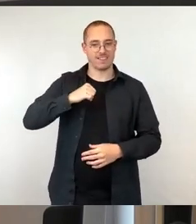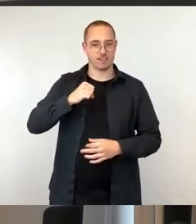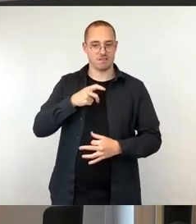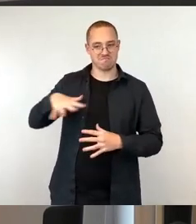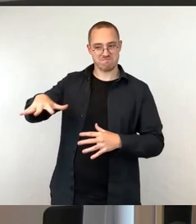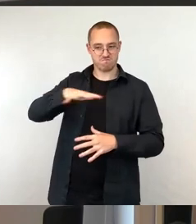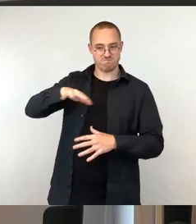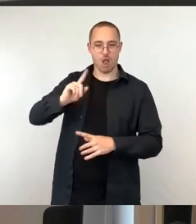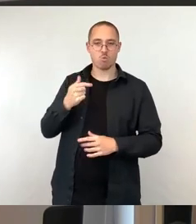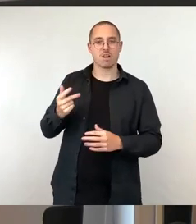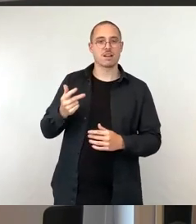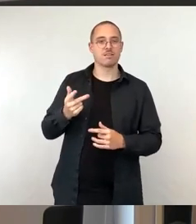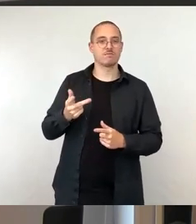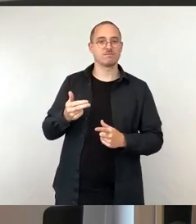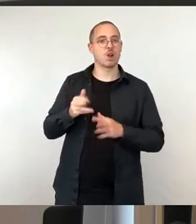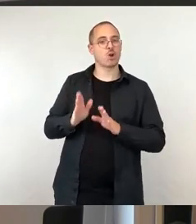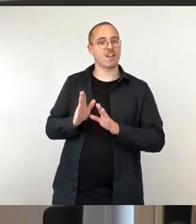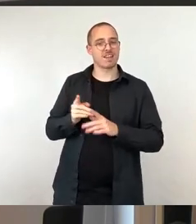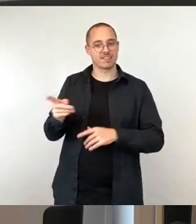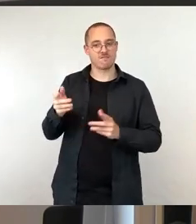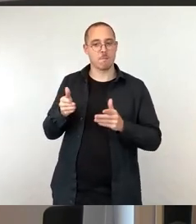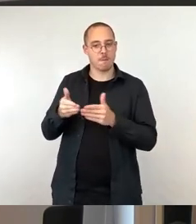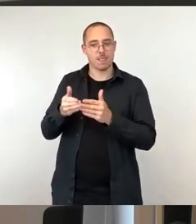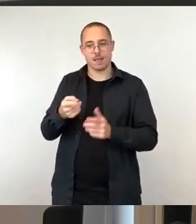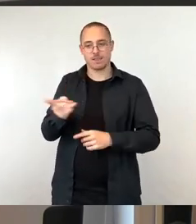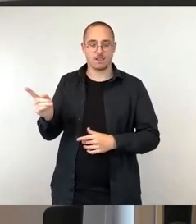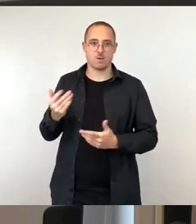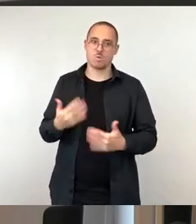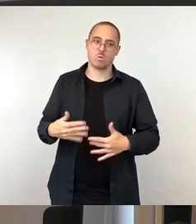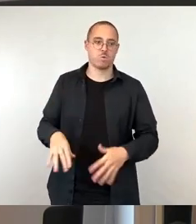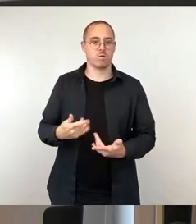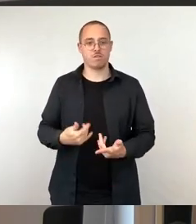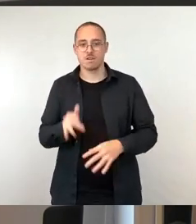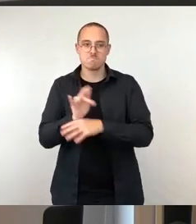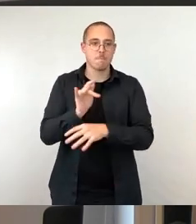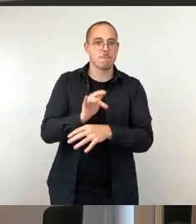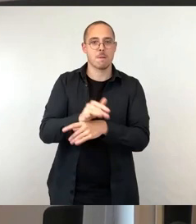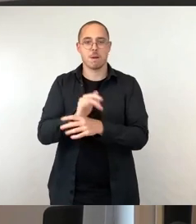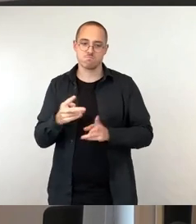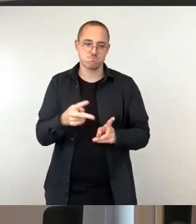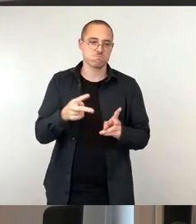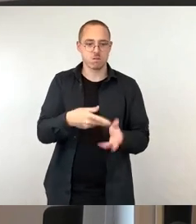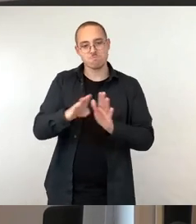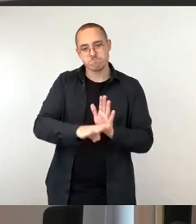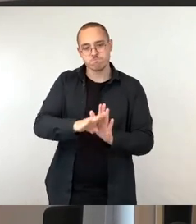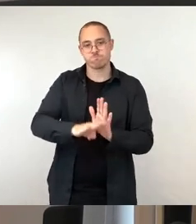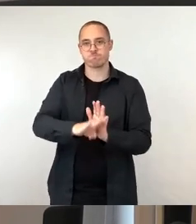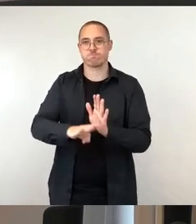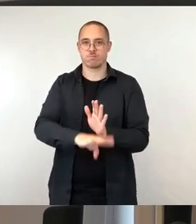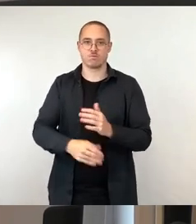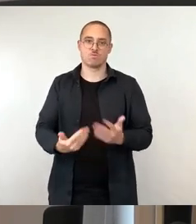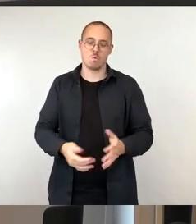Schwache zu Gängeln, Vorurteilen gegenüber Armen oder Arbeitslosen oder Asylsuchenden zu folgen, ganz nach dem